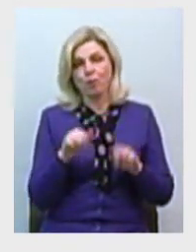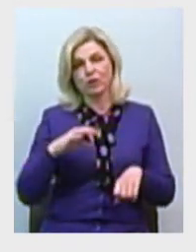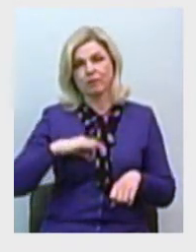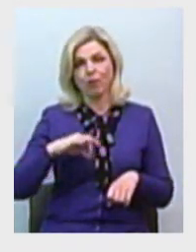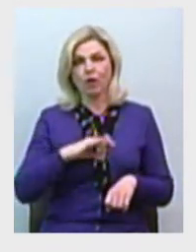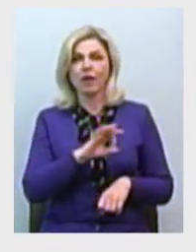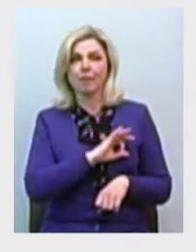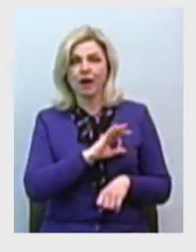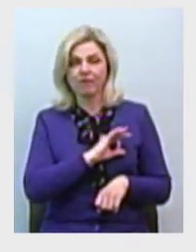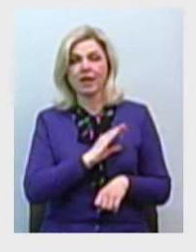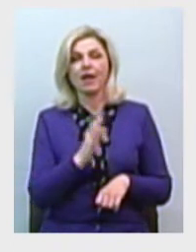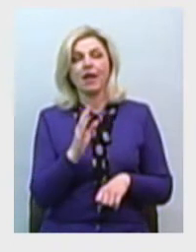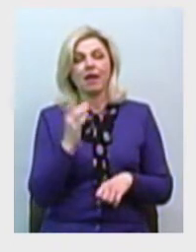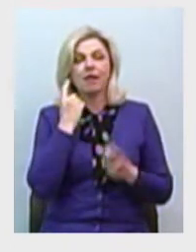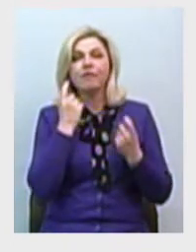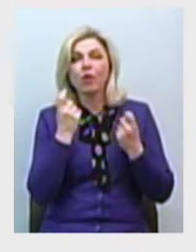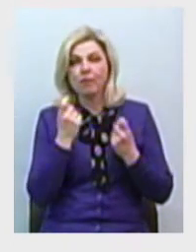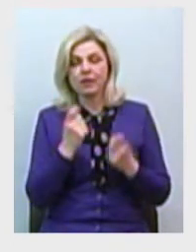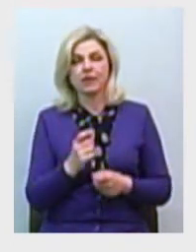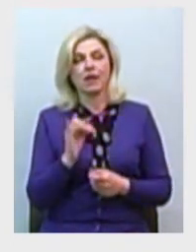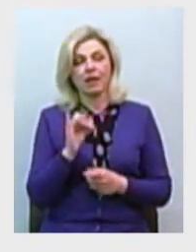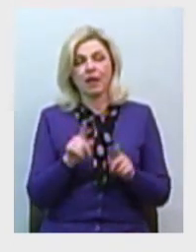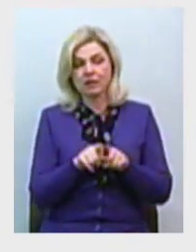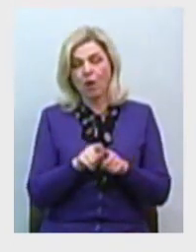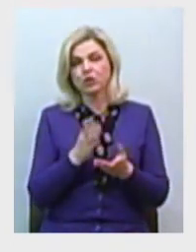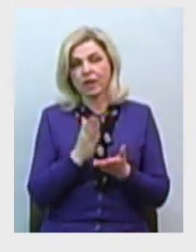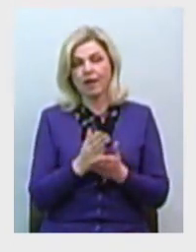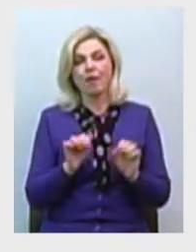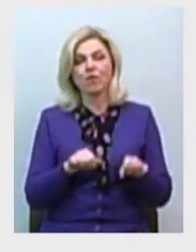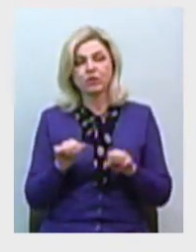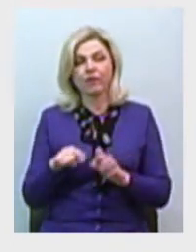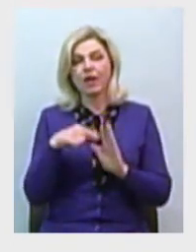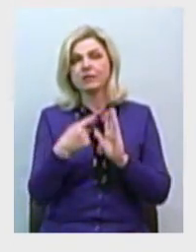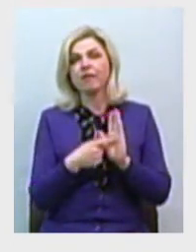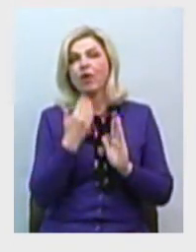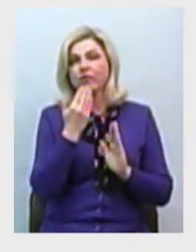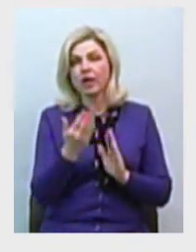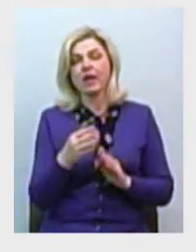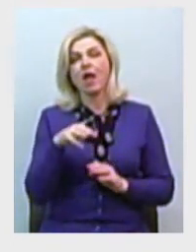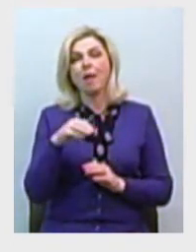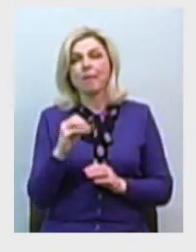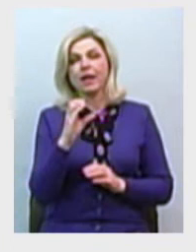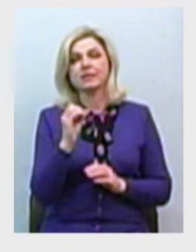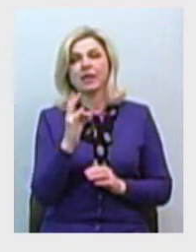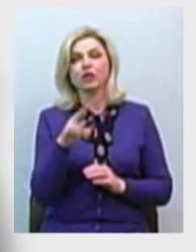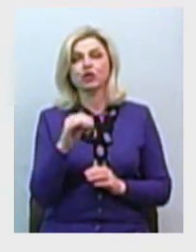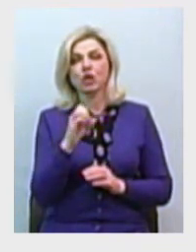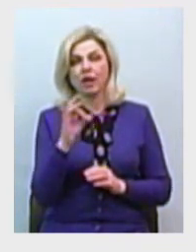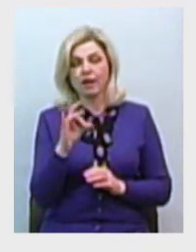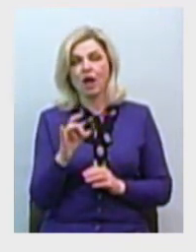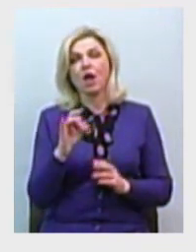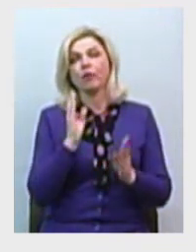правничою Вікіпедією Wikilegolade. Також є можливість поставити запитання в месенджері офіційної Facebook-сторінки